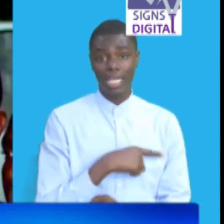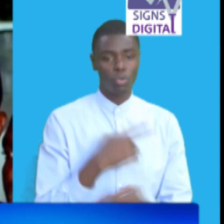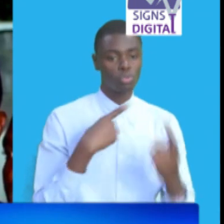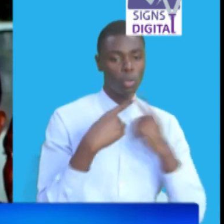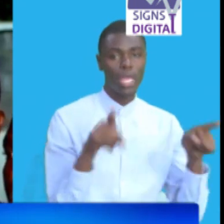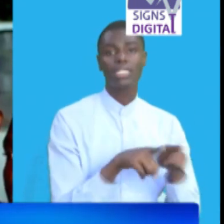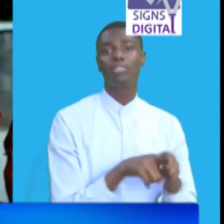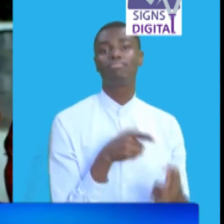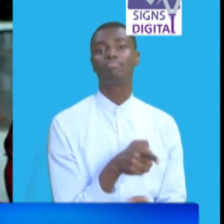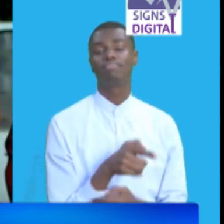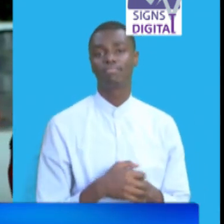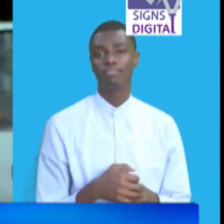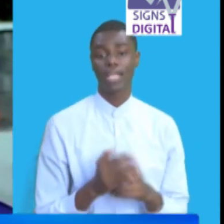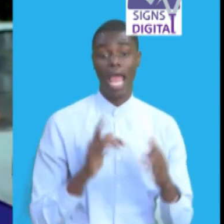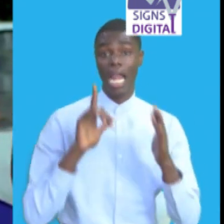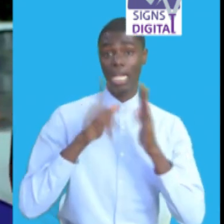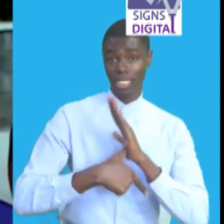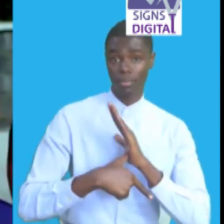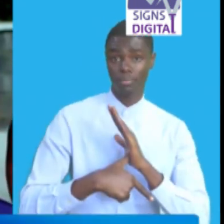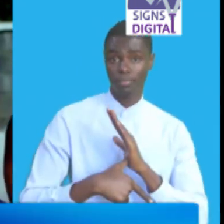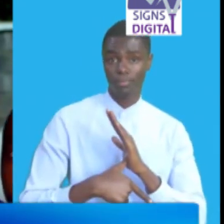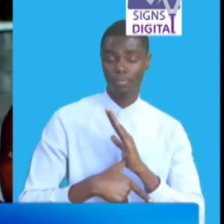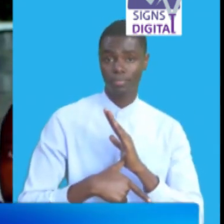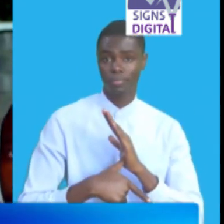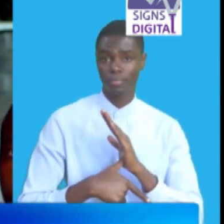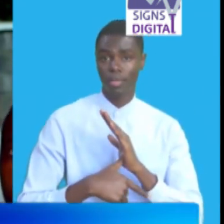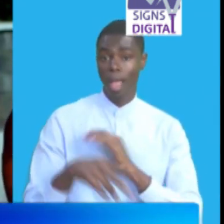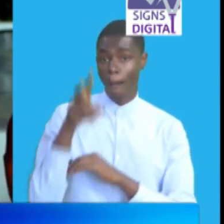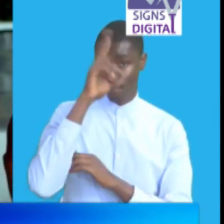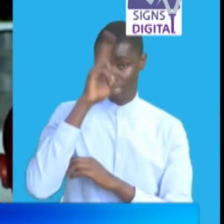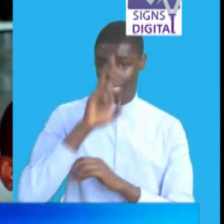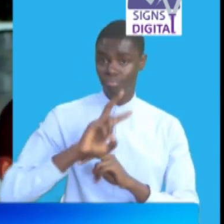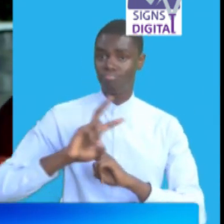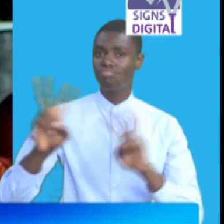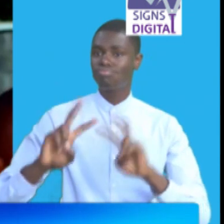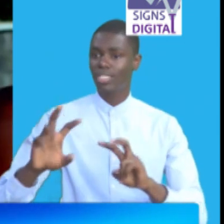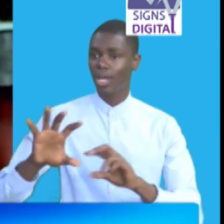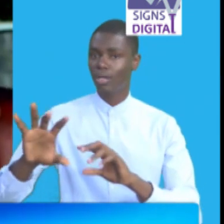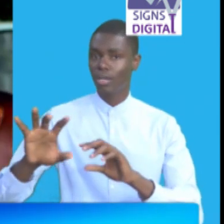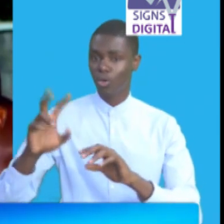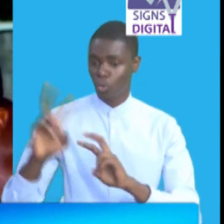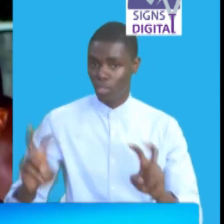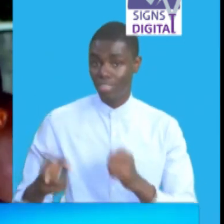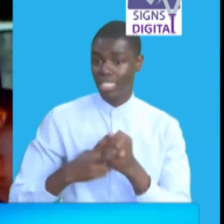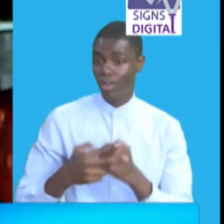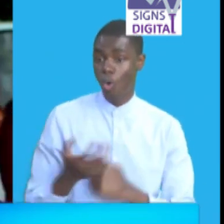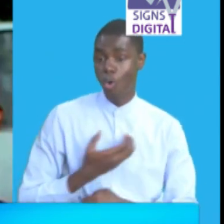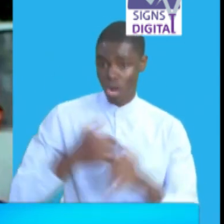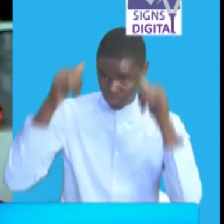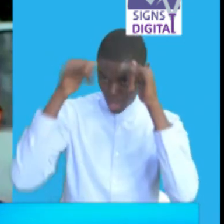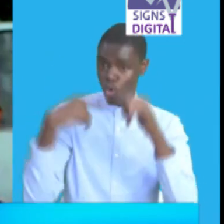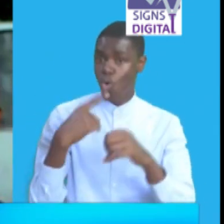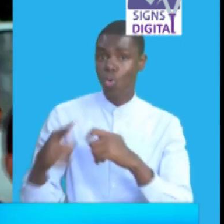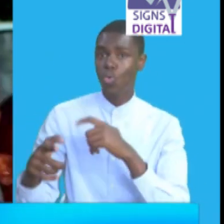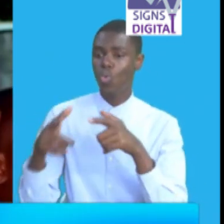maneno kama haya alafu bada iyo polisi wakenda kushika wale saba ni owners ama wenye ngombe wenye waliwawa